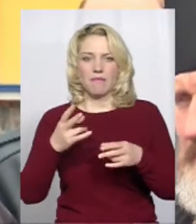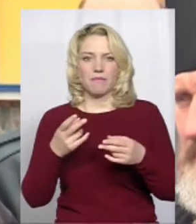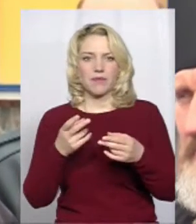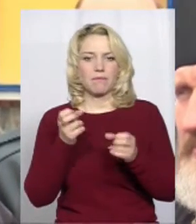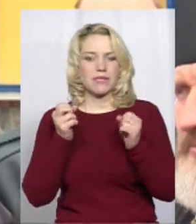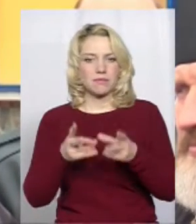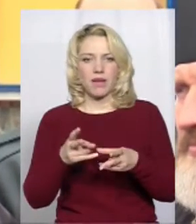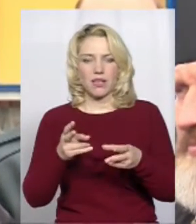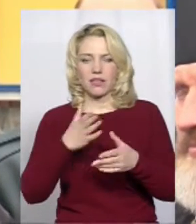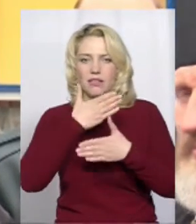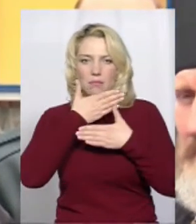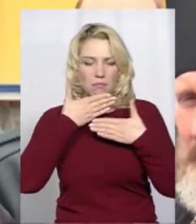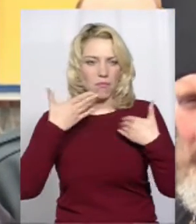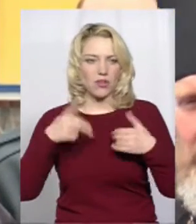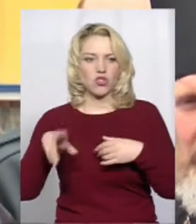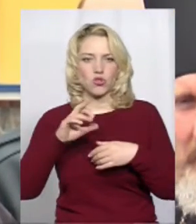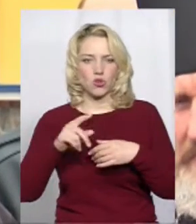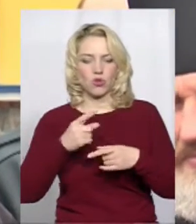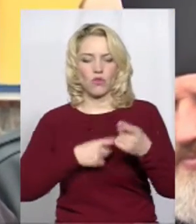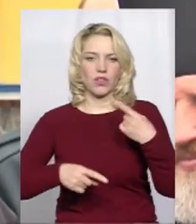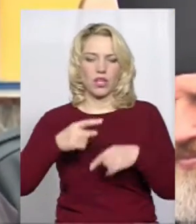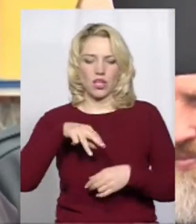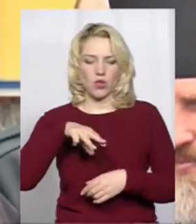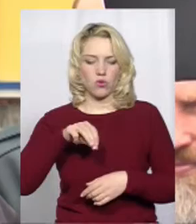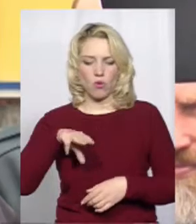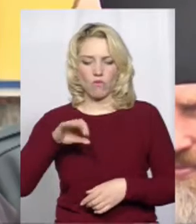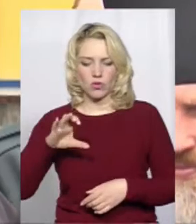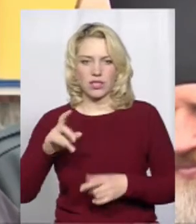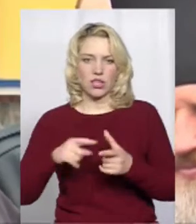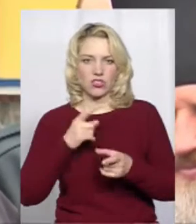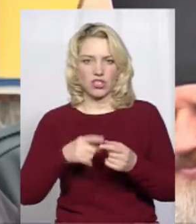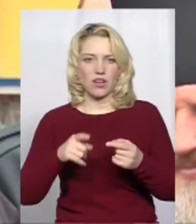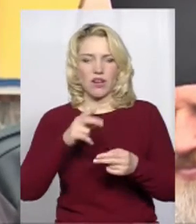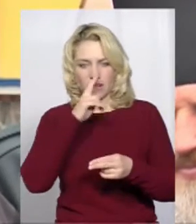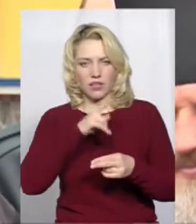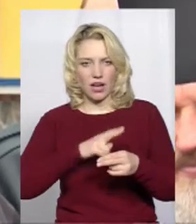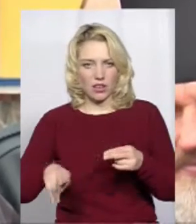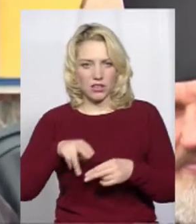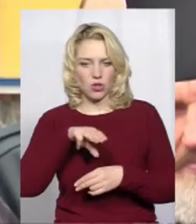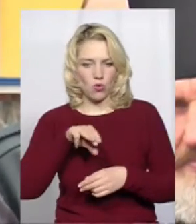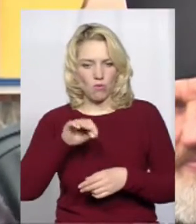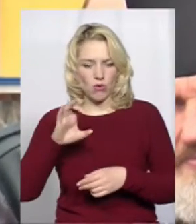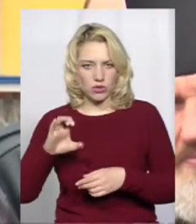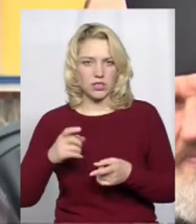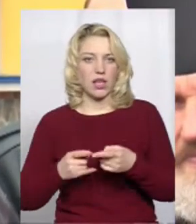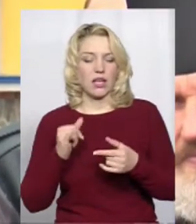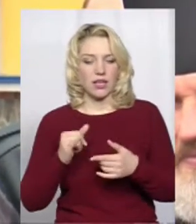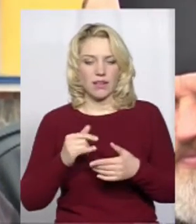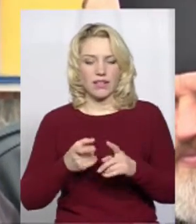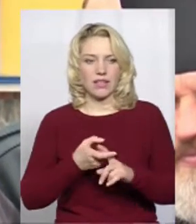немає щодо відкликання Томусу чи втрати його загалом. Не залежить це і від політичної